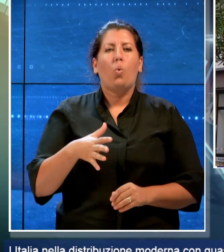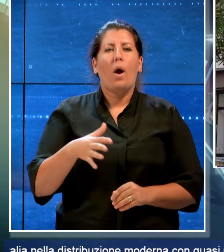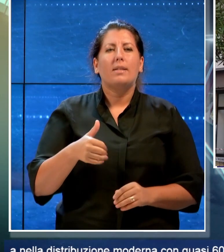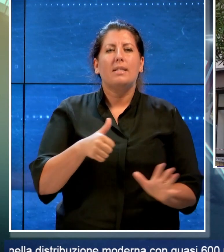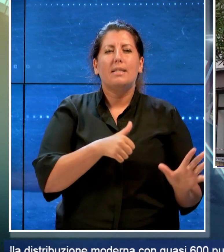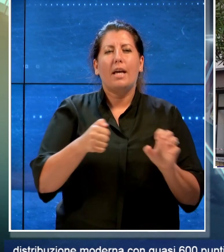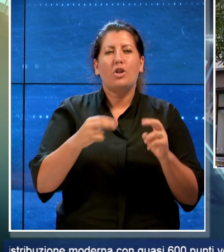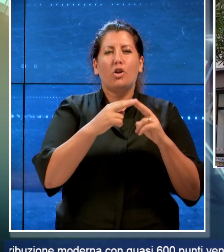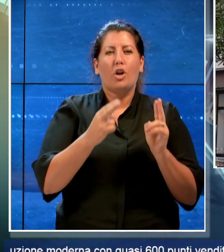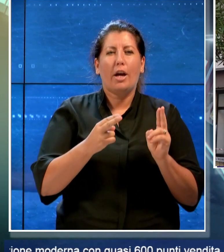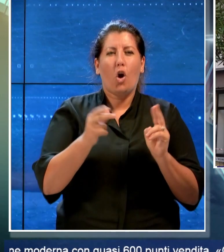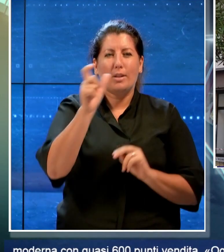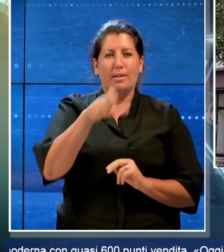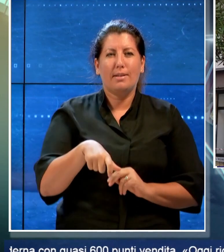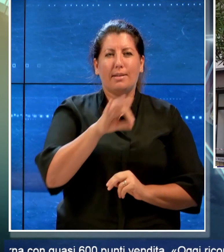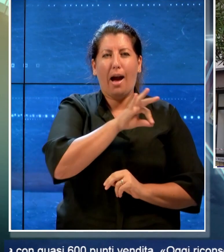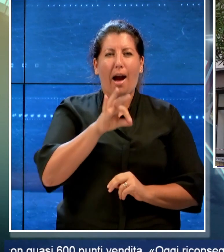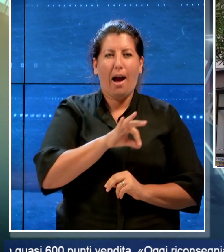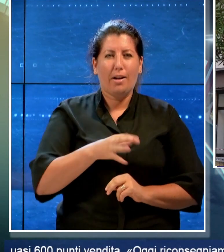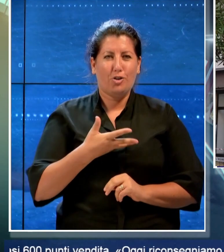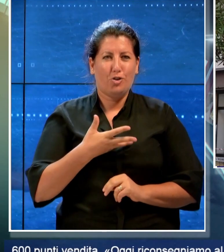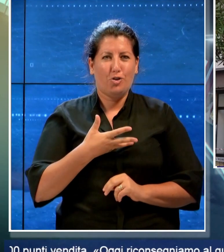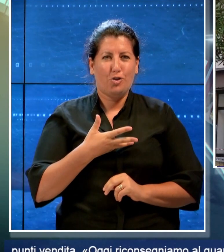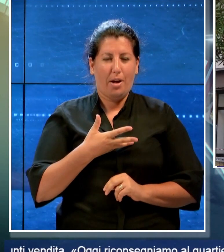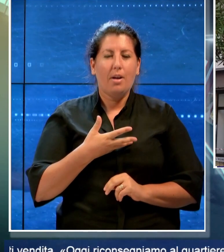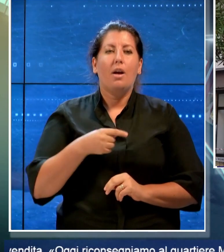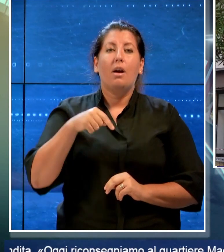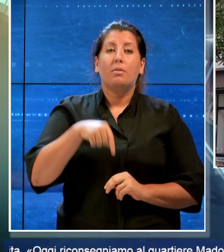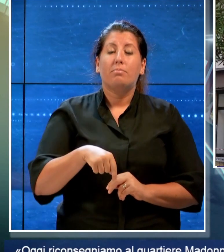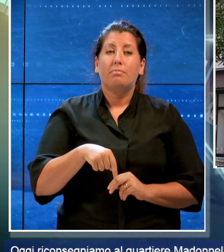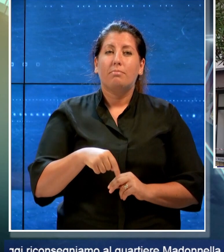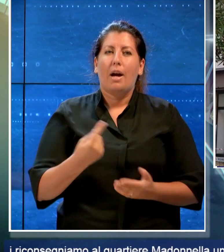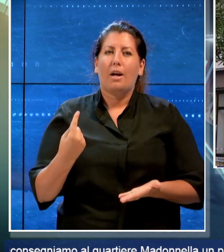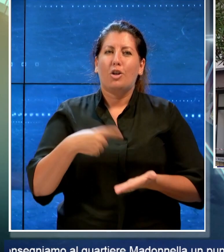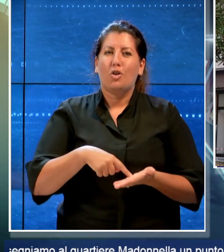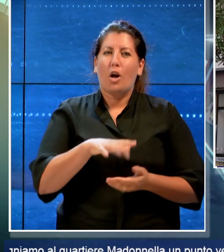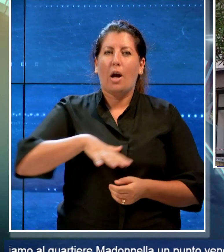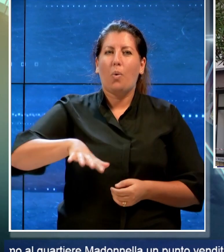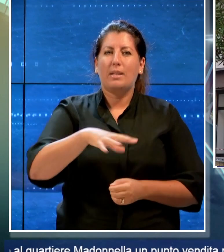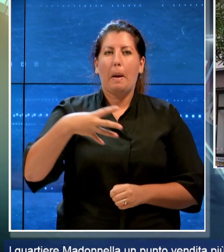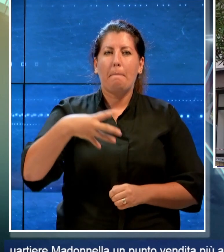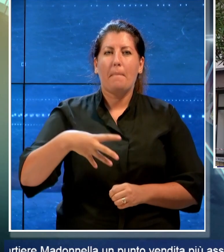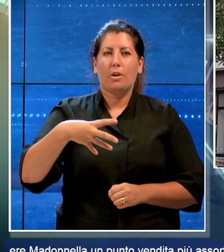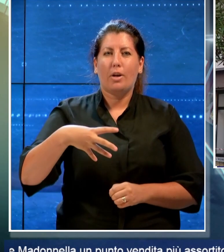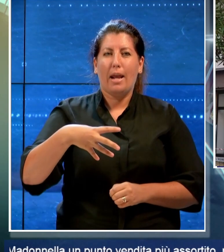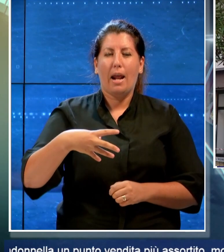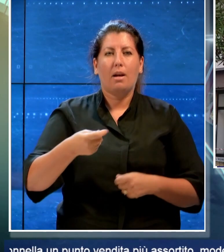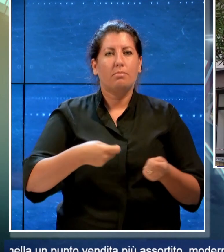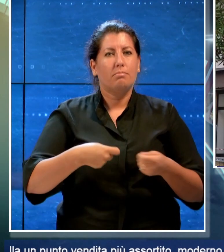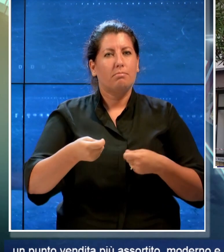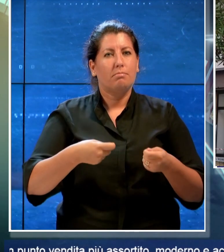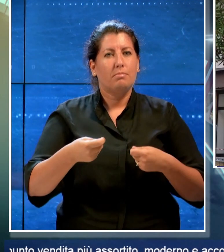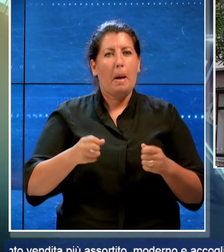punti vendita. Oggi riconsegniamo al quartiere Madonnella un punto vendita più assortito, moderno e